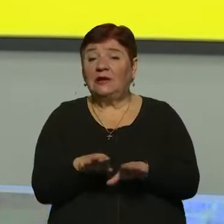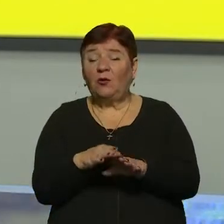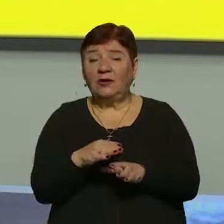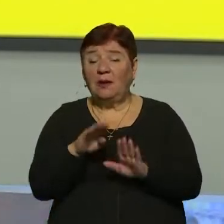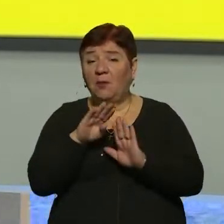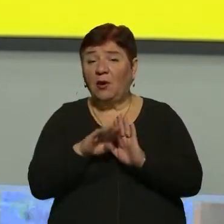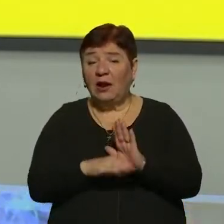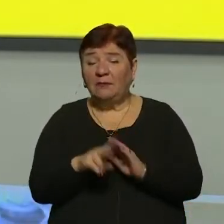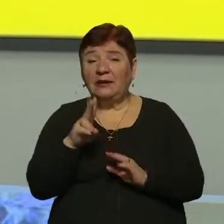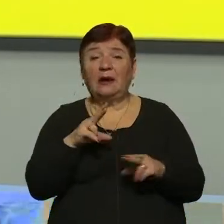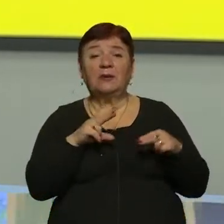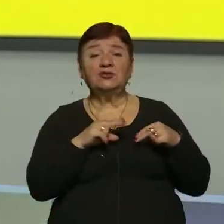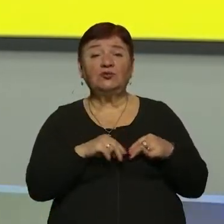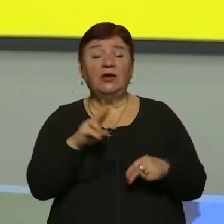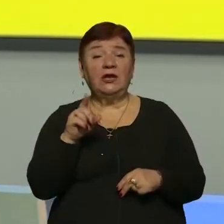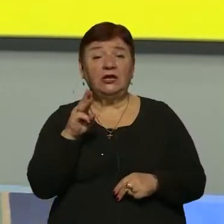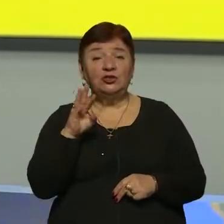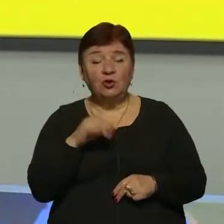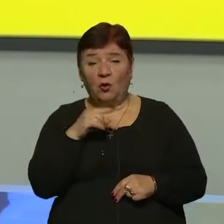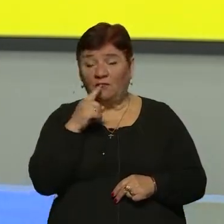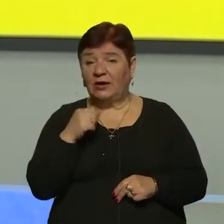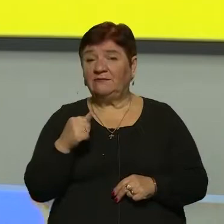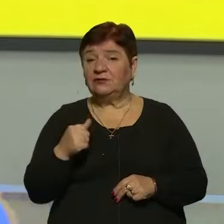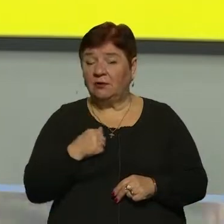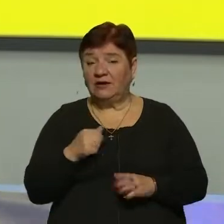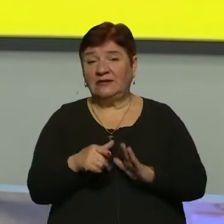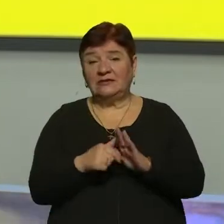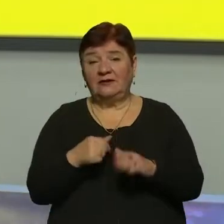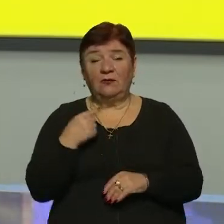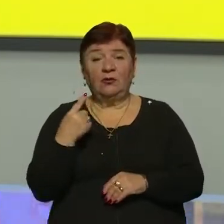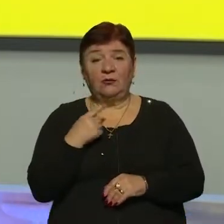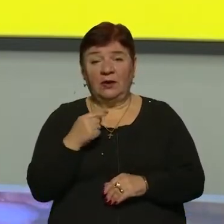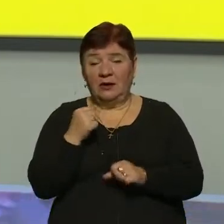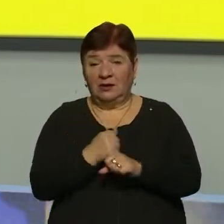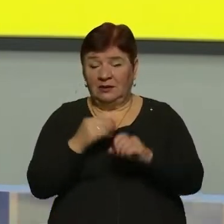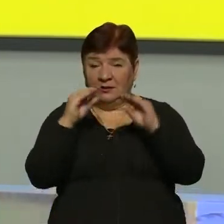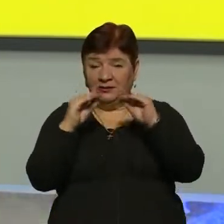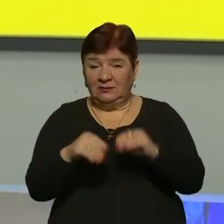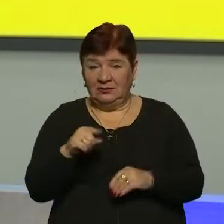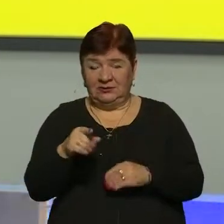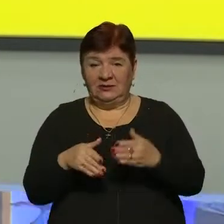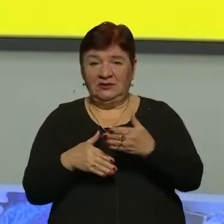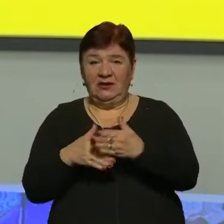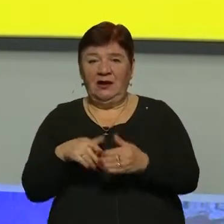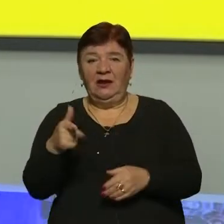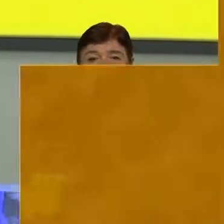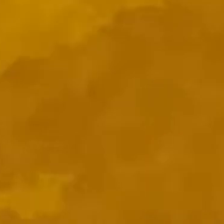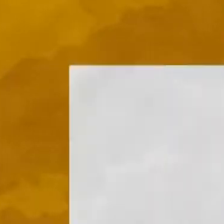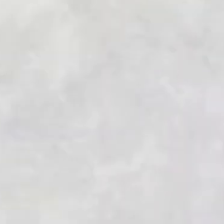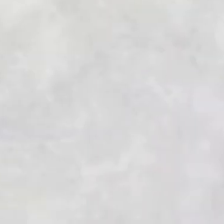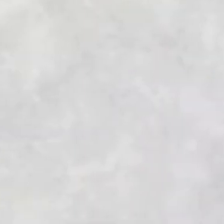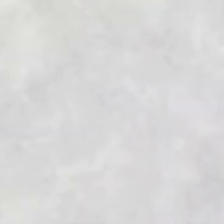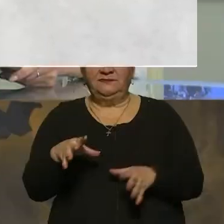такої програми, як вона працює і що кажуть про неї військові, дізнаємося в одного із розробників цього застосунку. Геннадій Сульдін